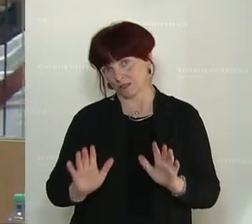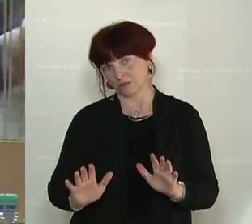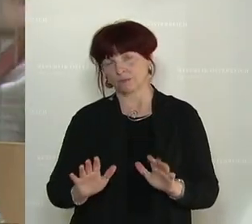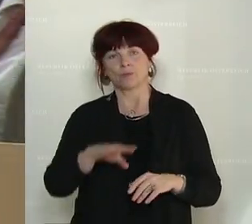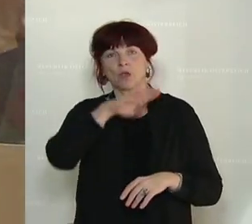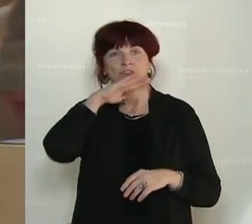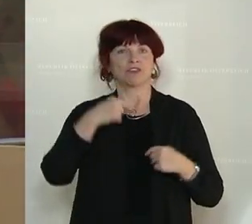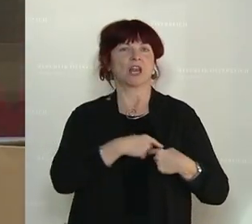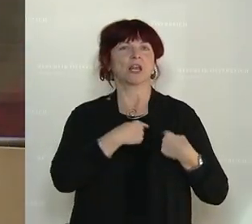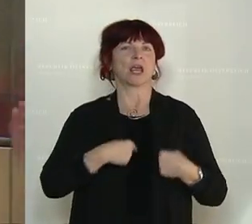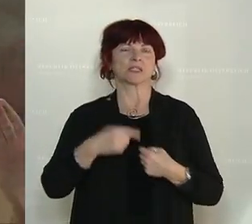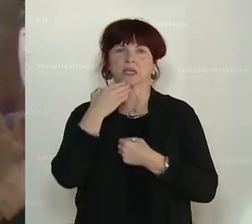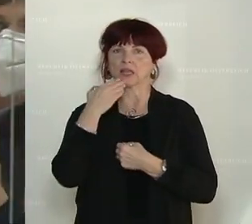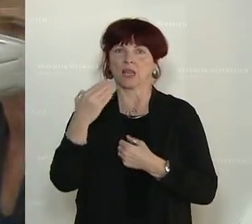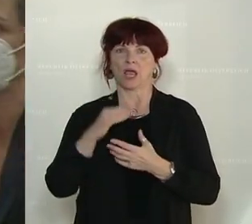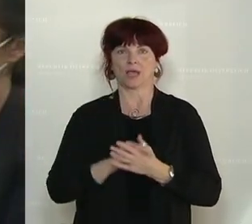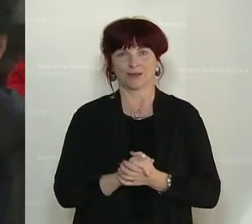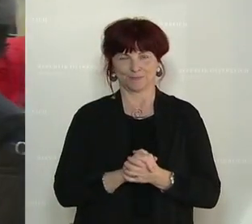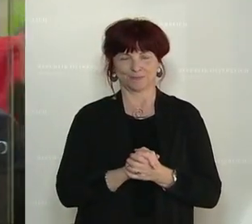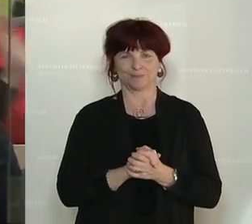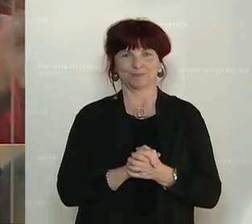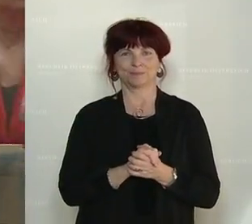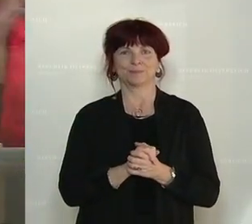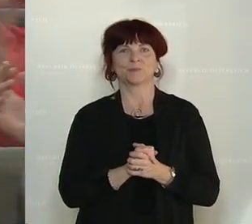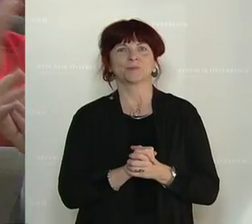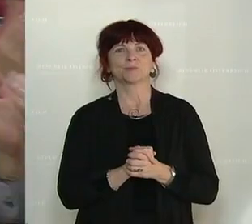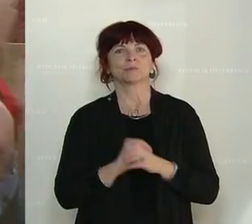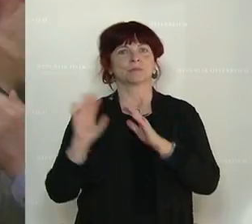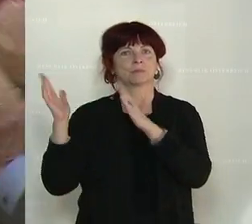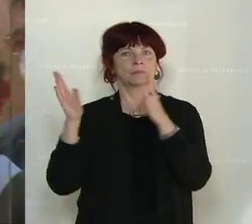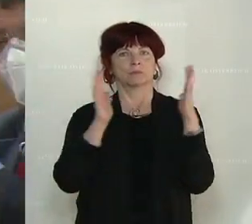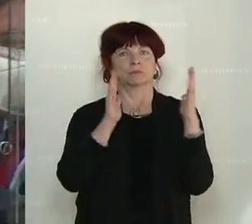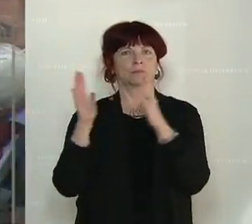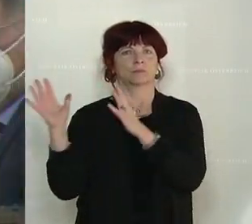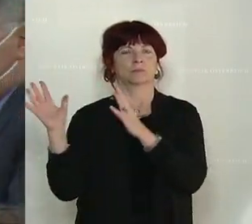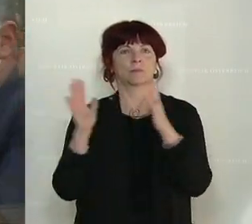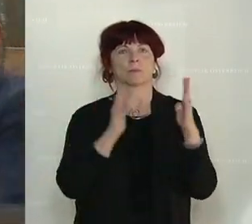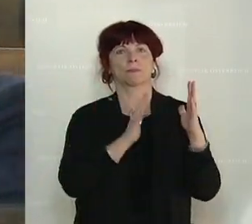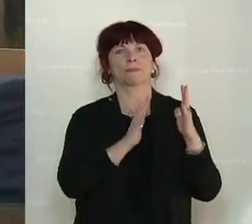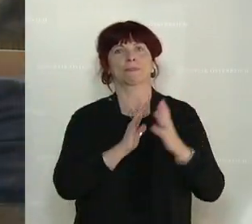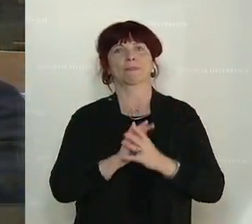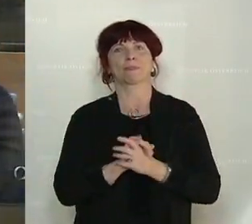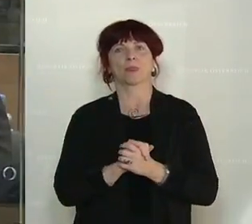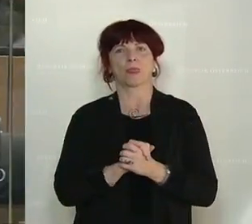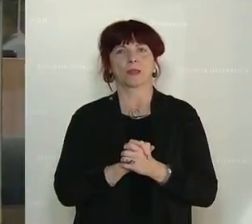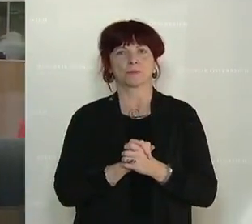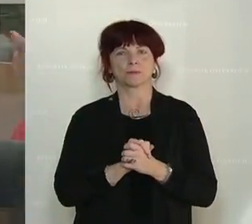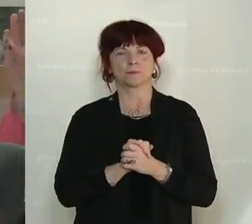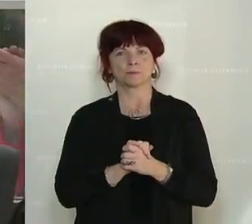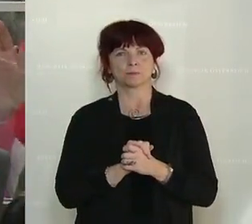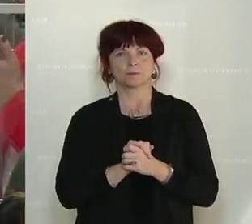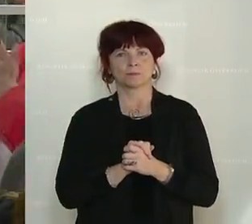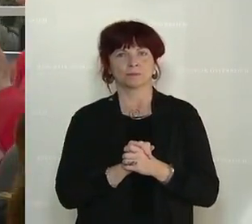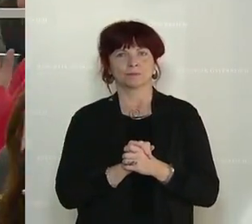Sabine Schatz von der SPÖ ist die Sprecherin für die Erinnerungskultur in ihrer Partei mit warnenden Worten. Zum Schluss an den